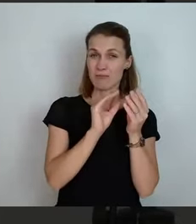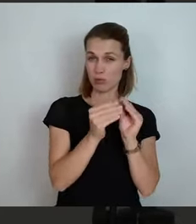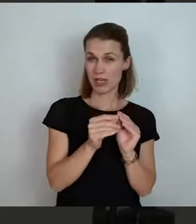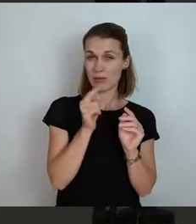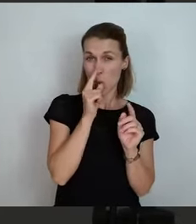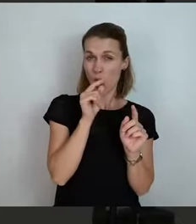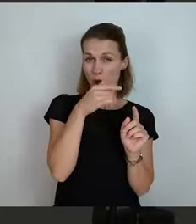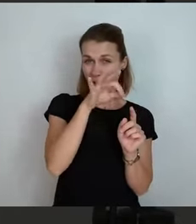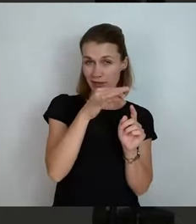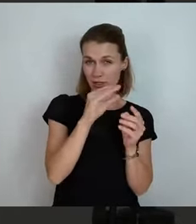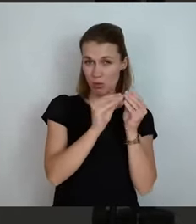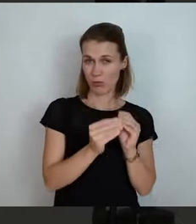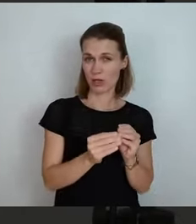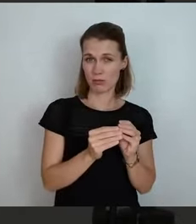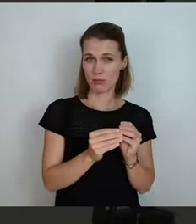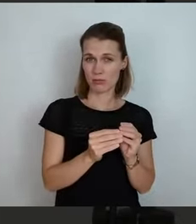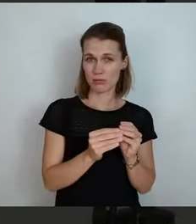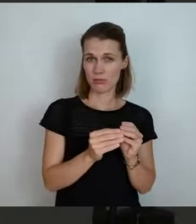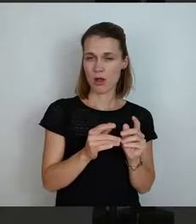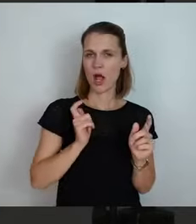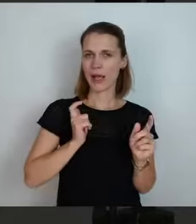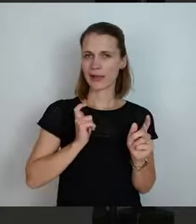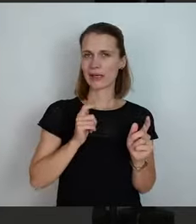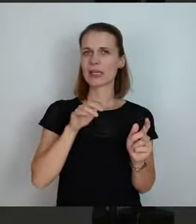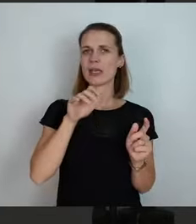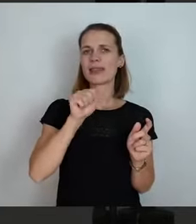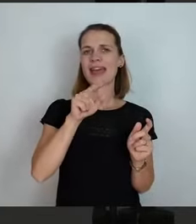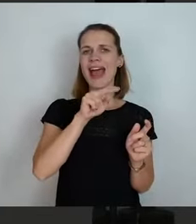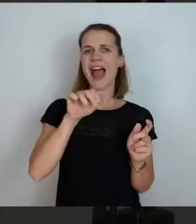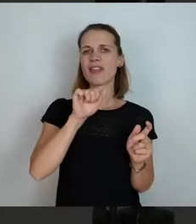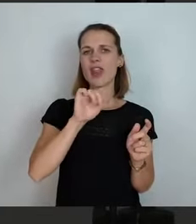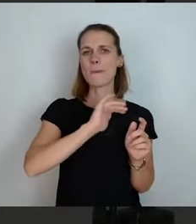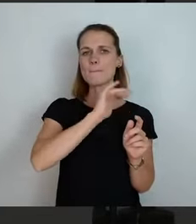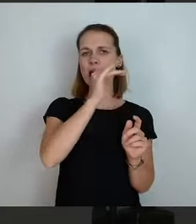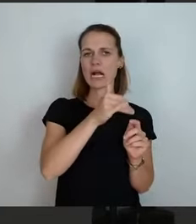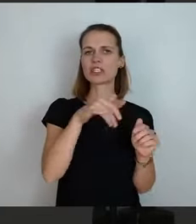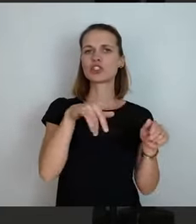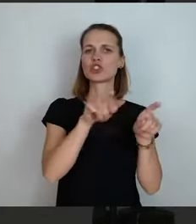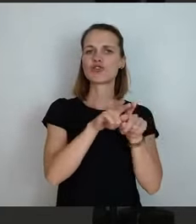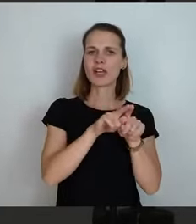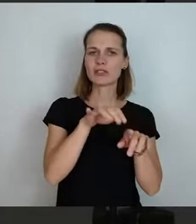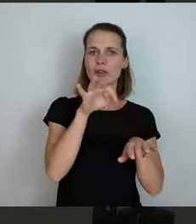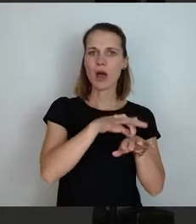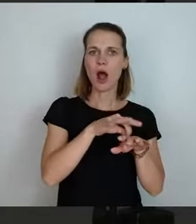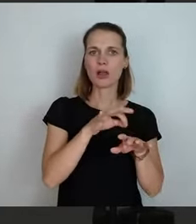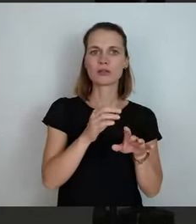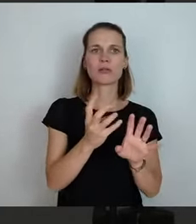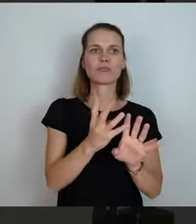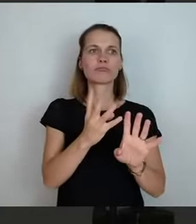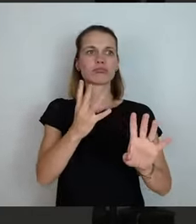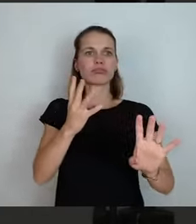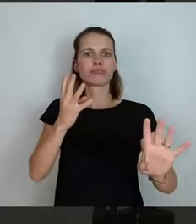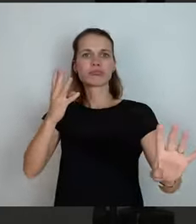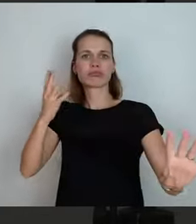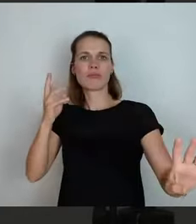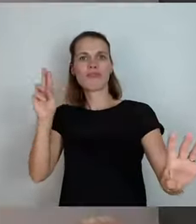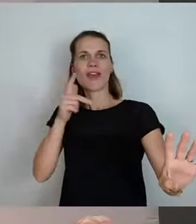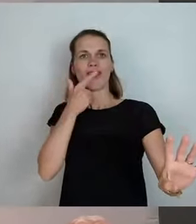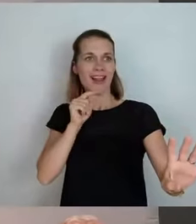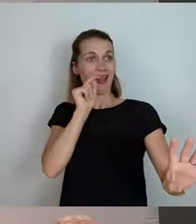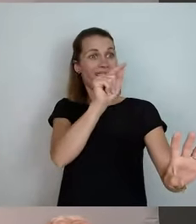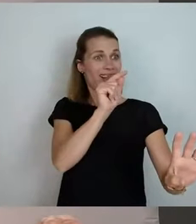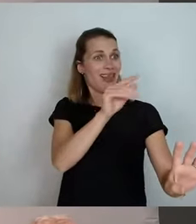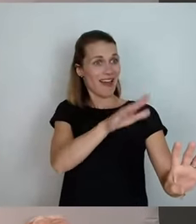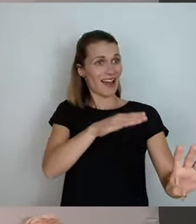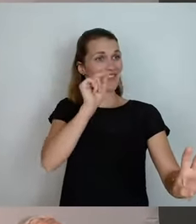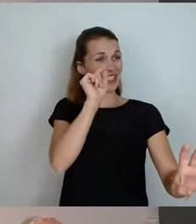müssten in Annaberg die Schwestern und Ärzte Schlange stehen, die alle bei uns anfangen wollen, weil wir dort